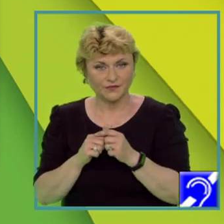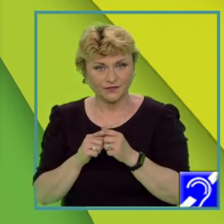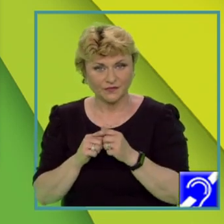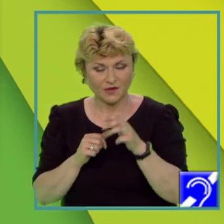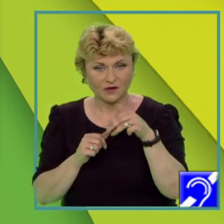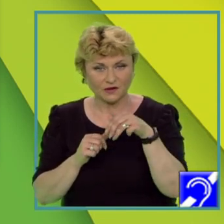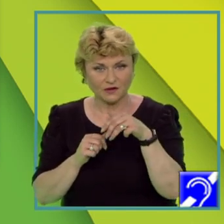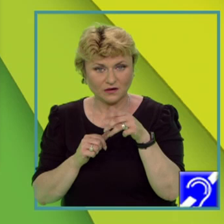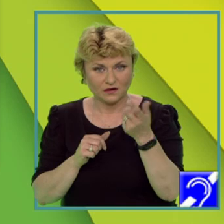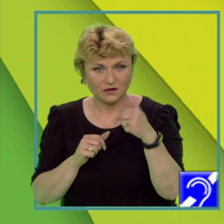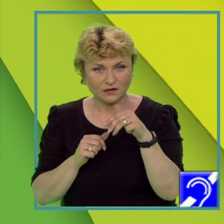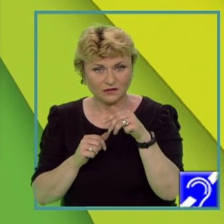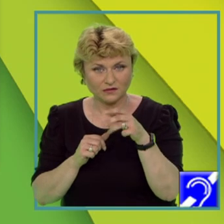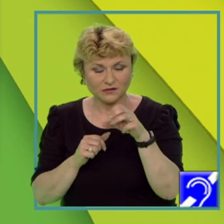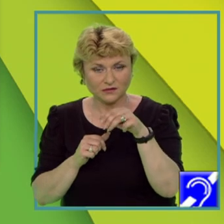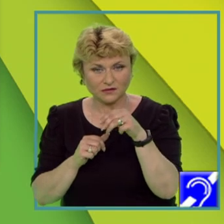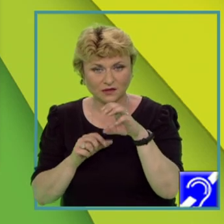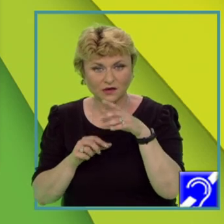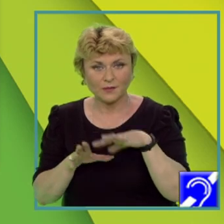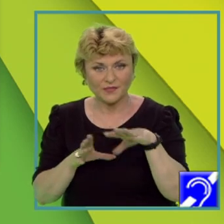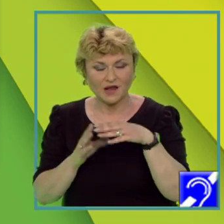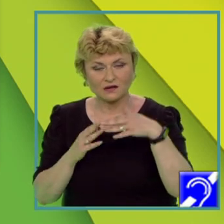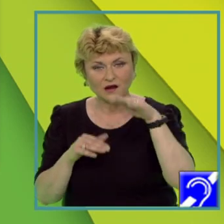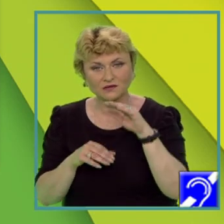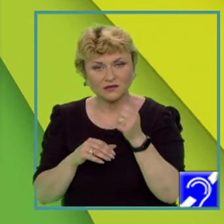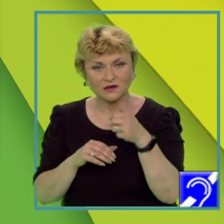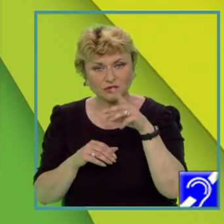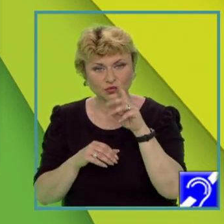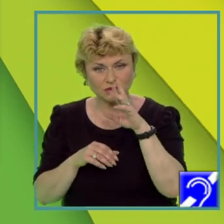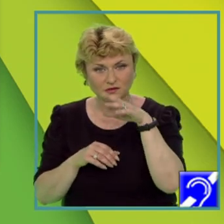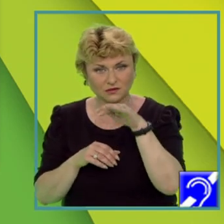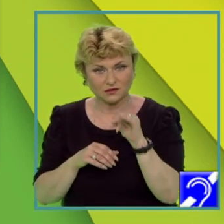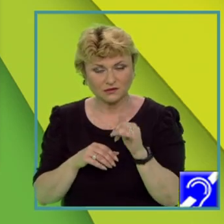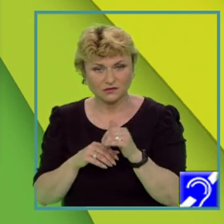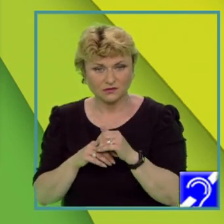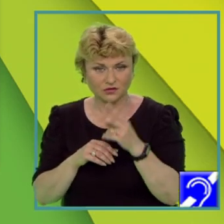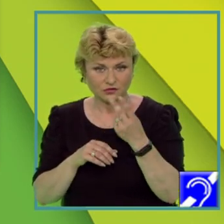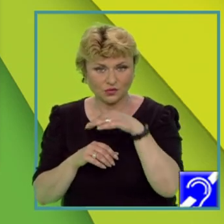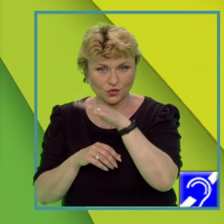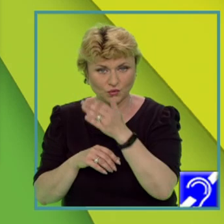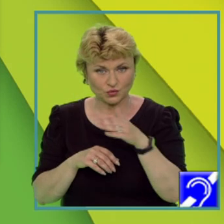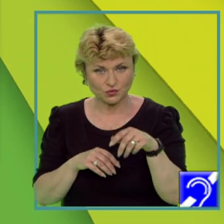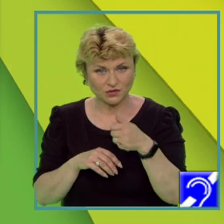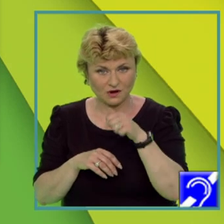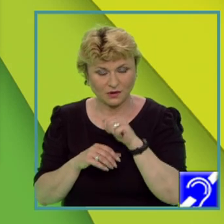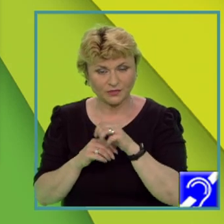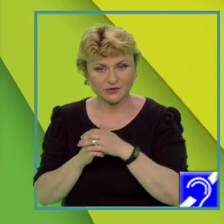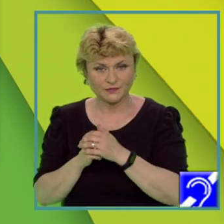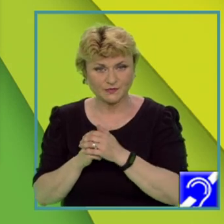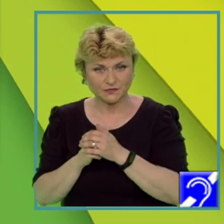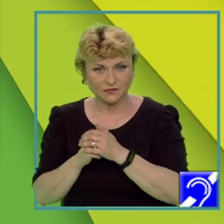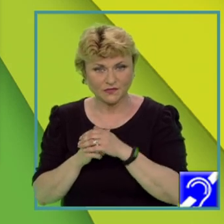Rila, munții Stara Planina, câmpia înaltă a Dunării. Două cursuri de apă, Marița, Struma.